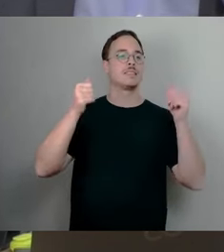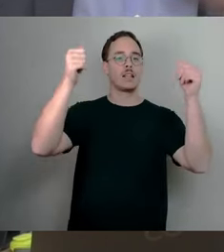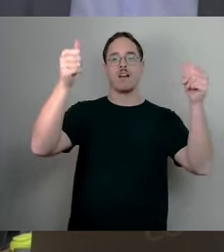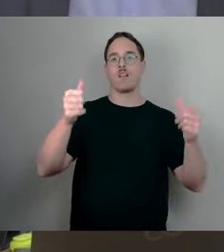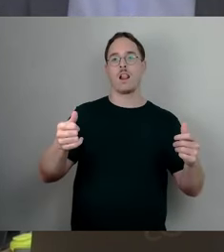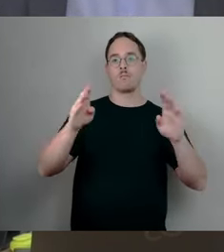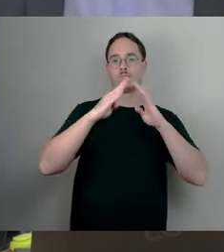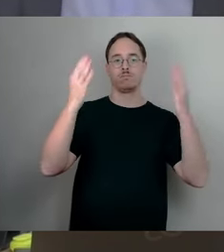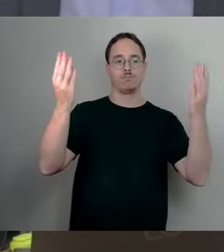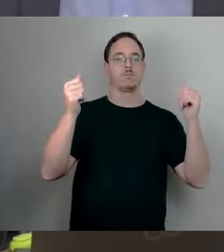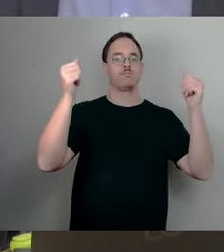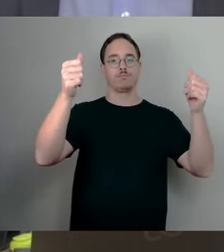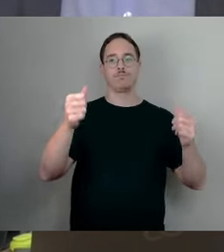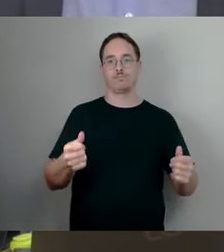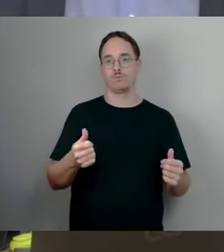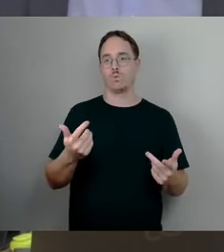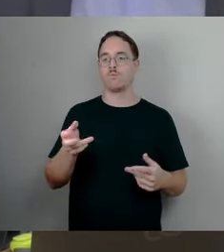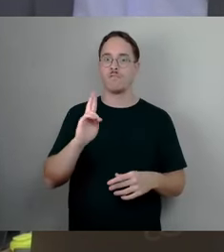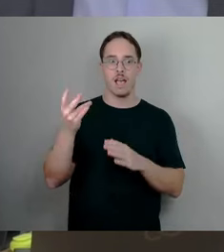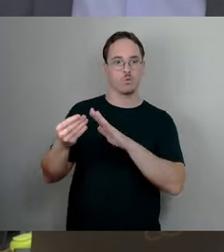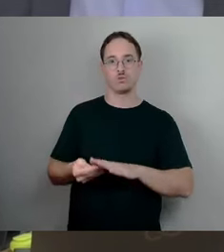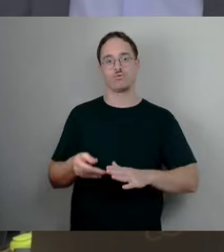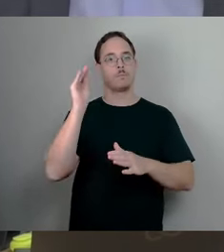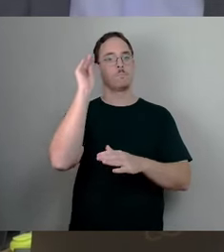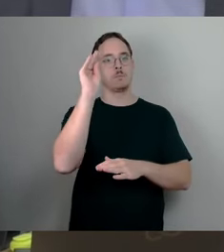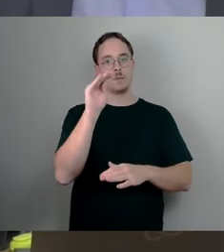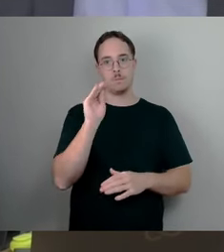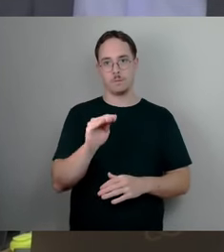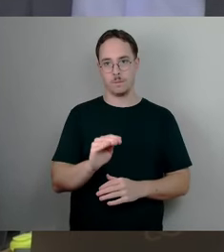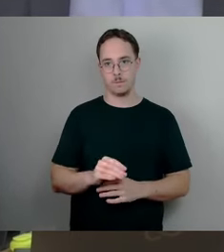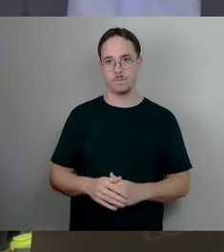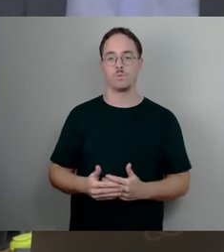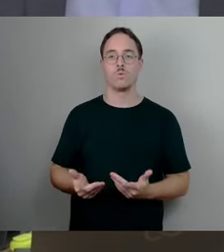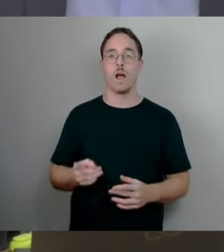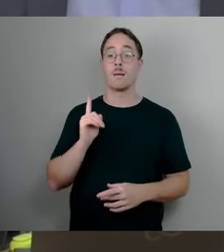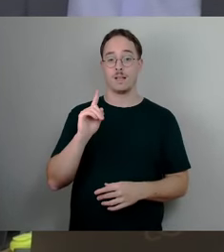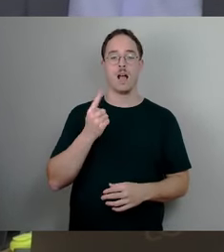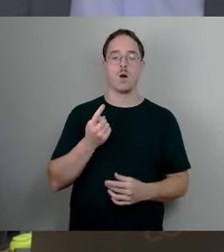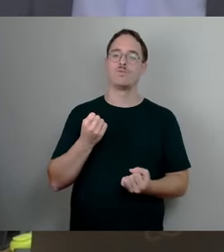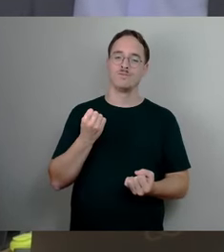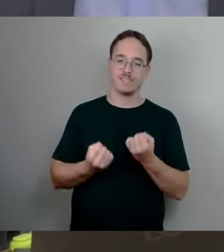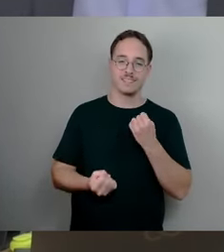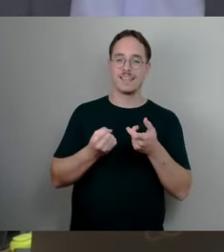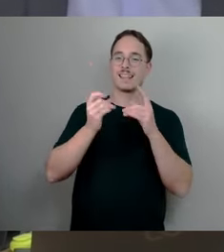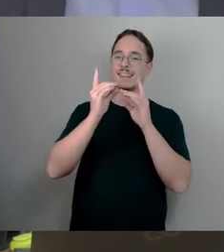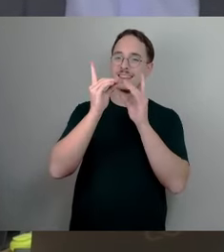entsprechend mit unterstützt. Aber auch hier liegt der Teufel im Detail. Wenn wir Sponsoring machen